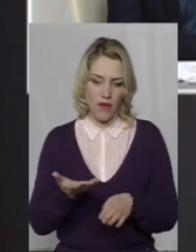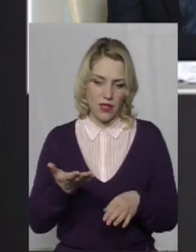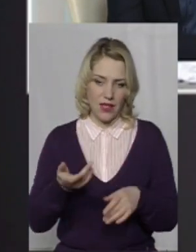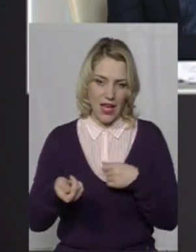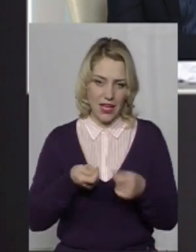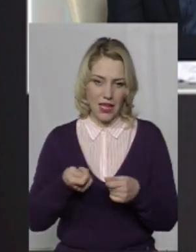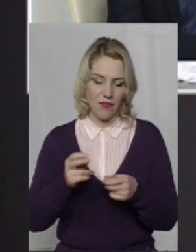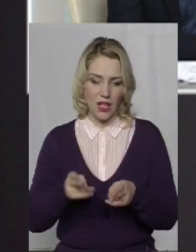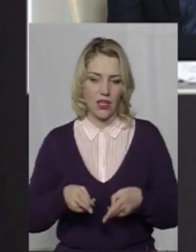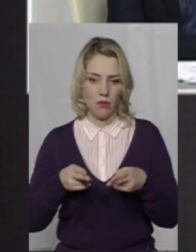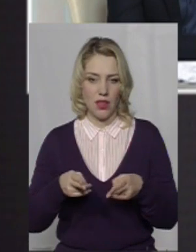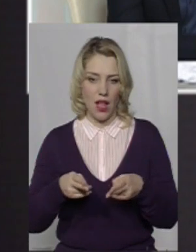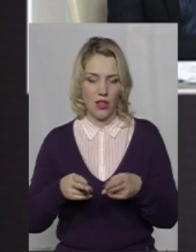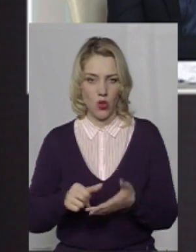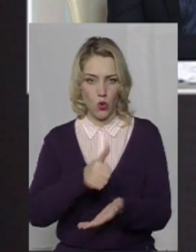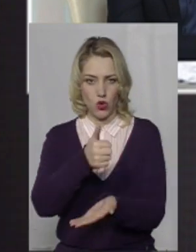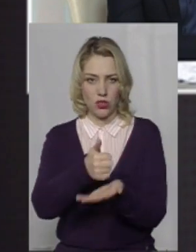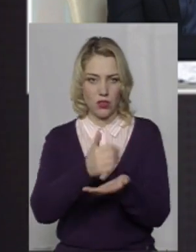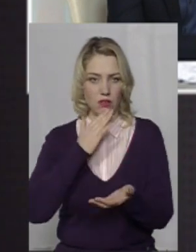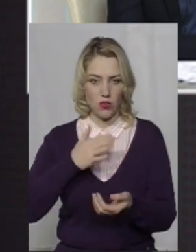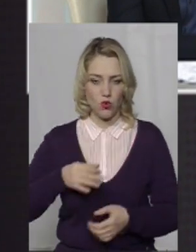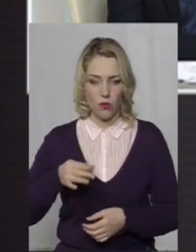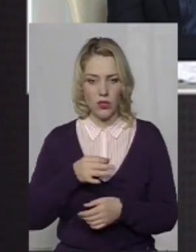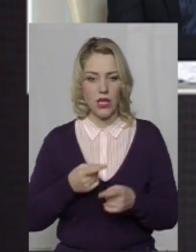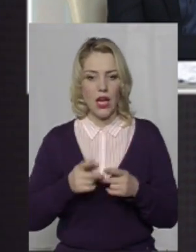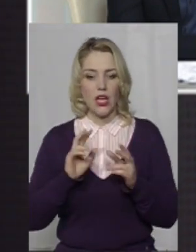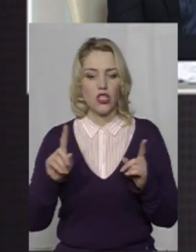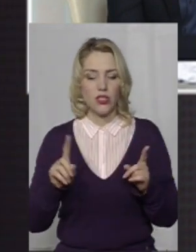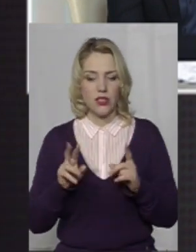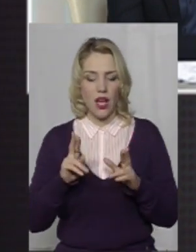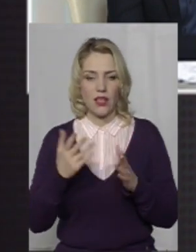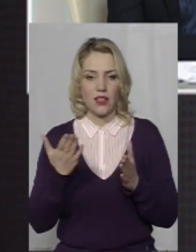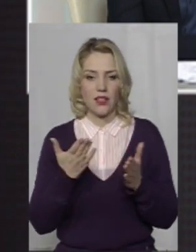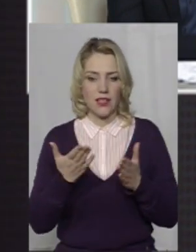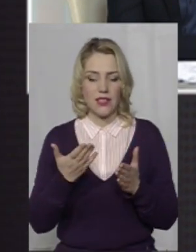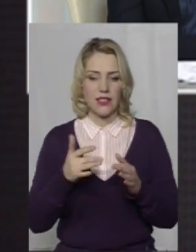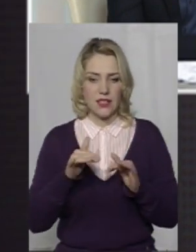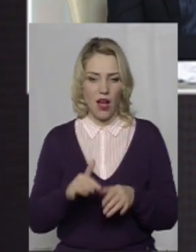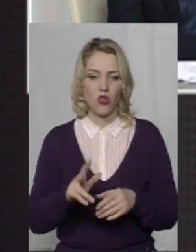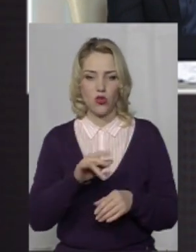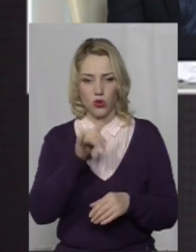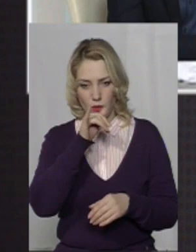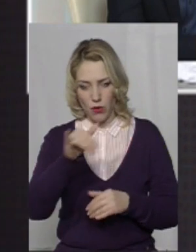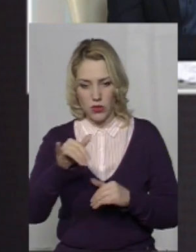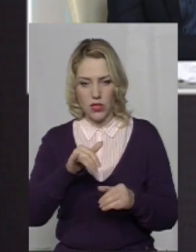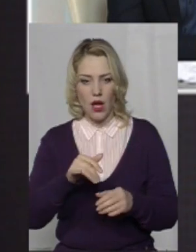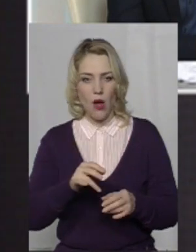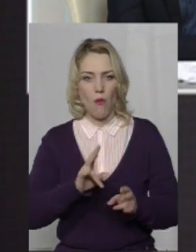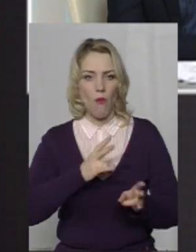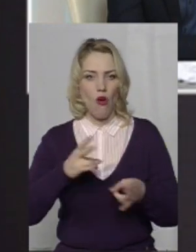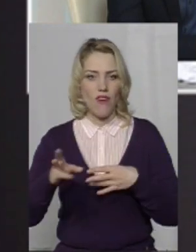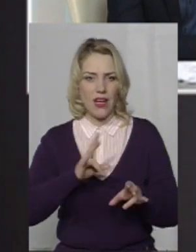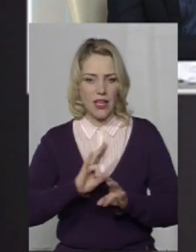поліції в нас в області, як ви ставитесь і які ви вживаєте заходи щодо недопущення провокаційних дій зі сторони